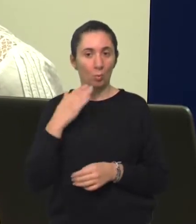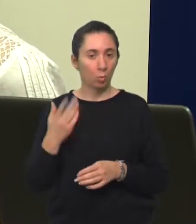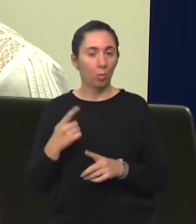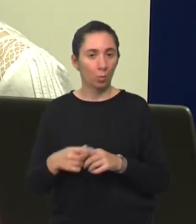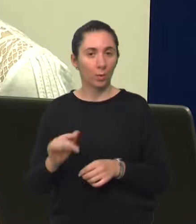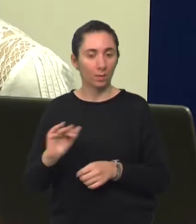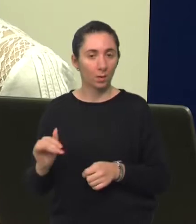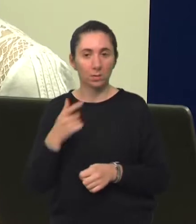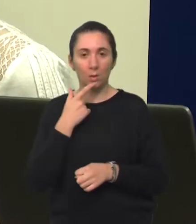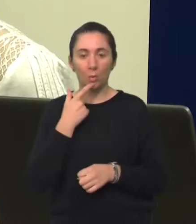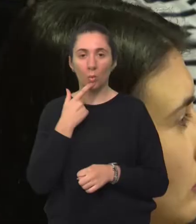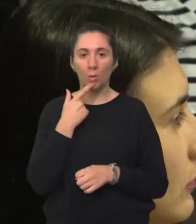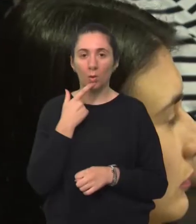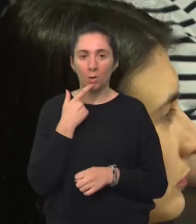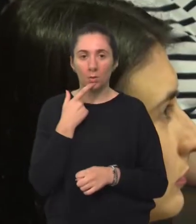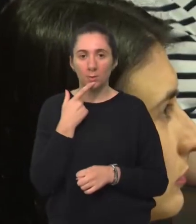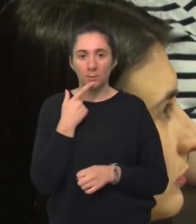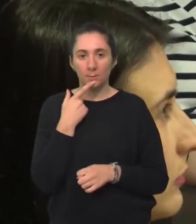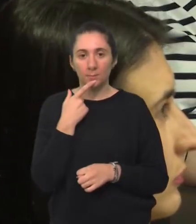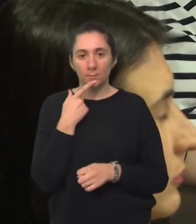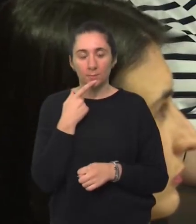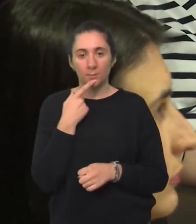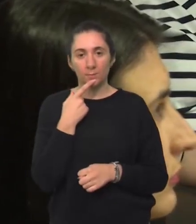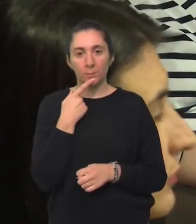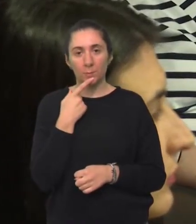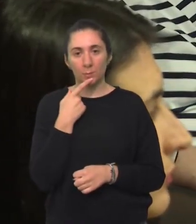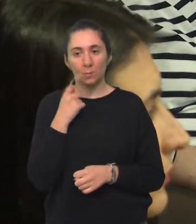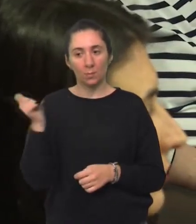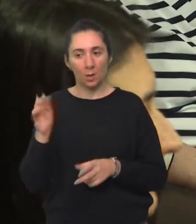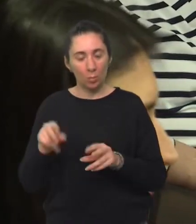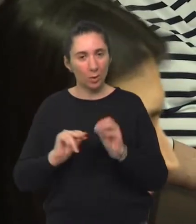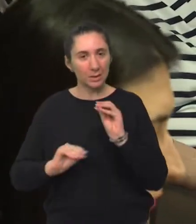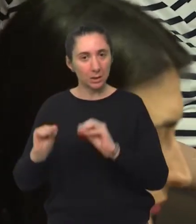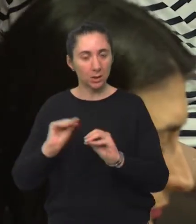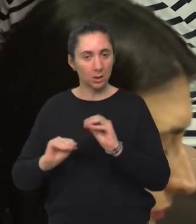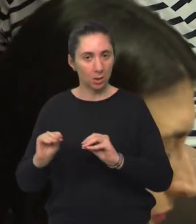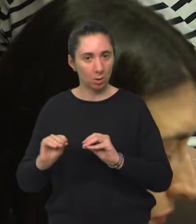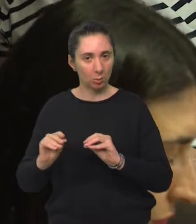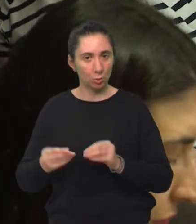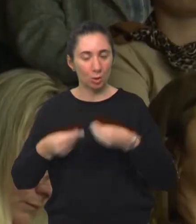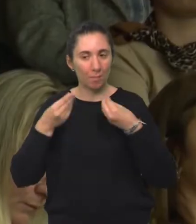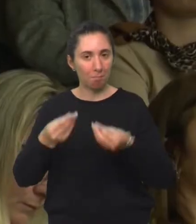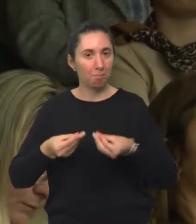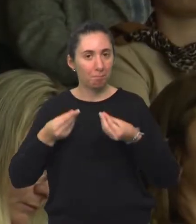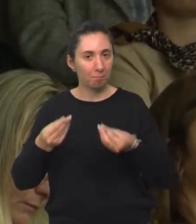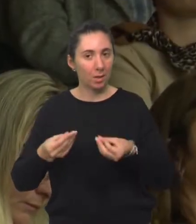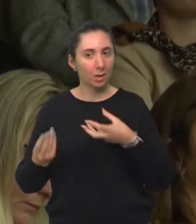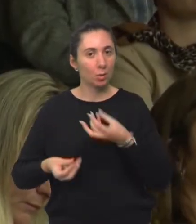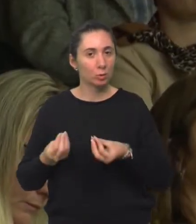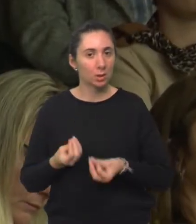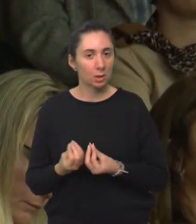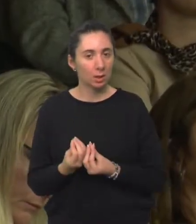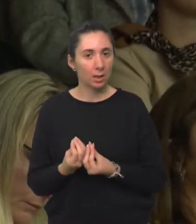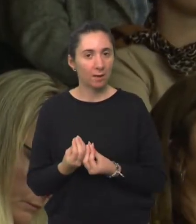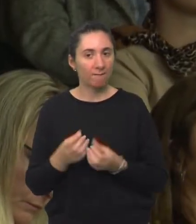često djeca koju morate naučiti da prenose zapravo određene